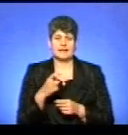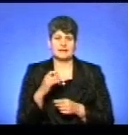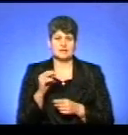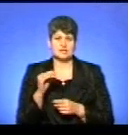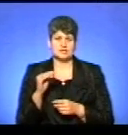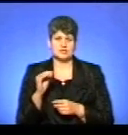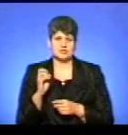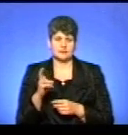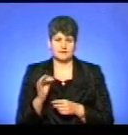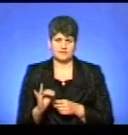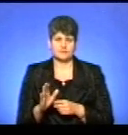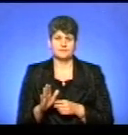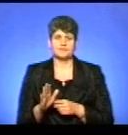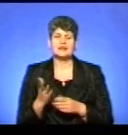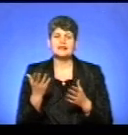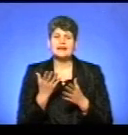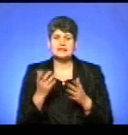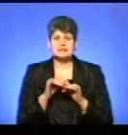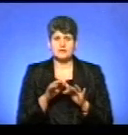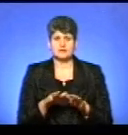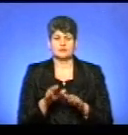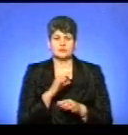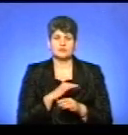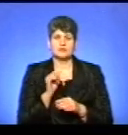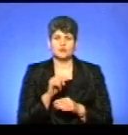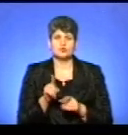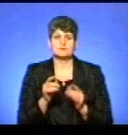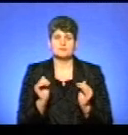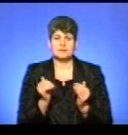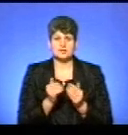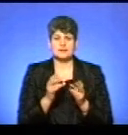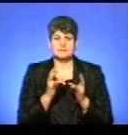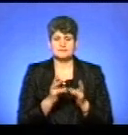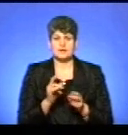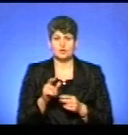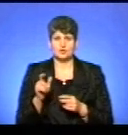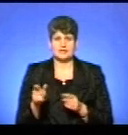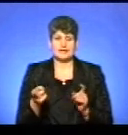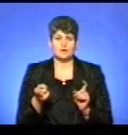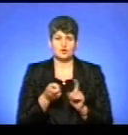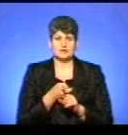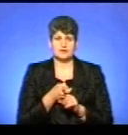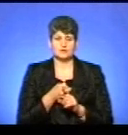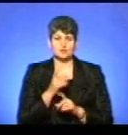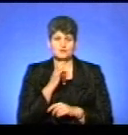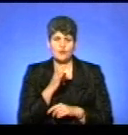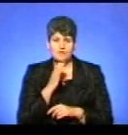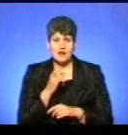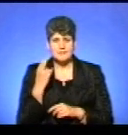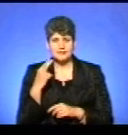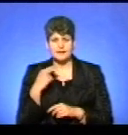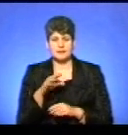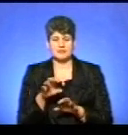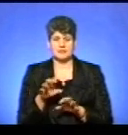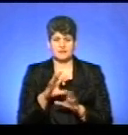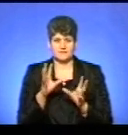які профілактичні заходи вживаються для того, щоб зменшити небезпеку людей, контакту з вовками і з дикими тваринами